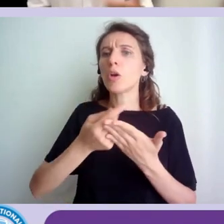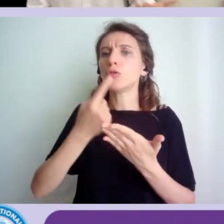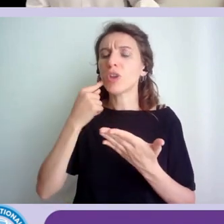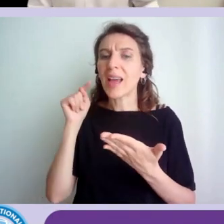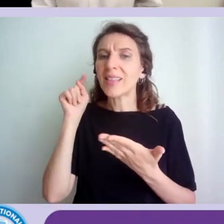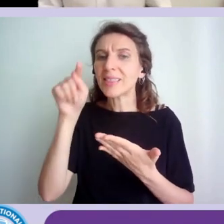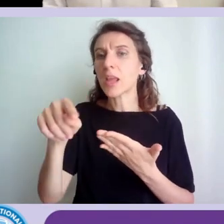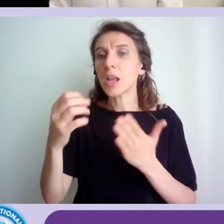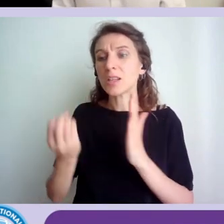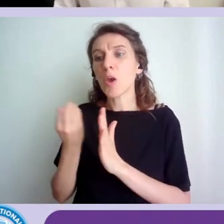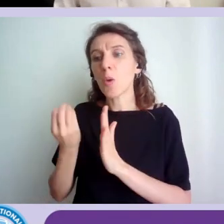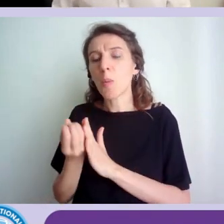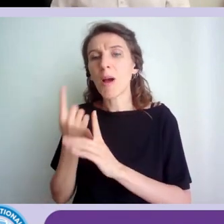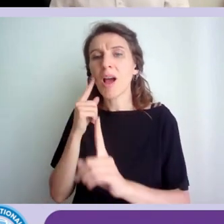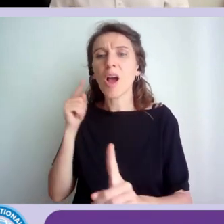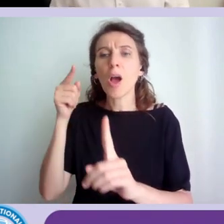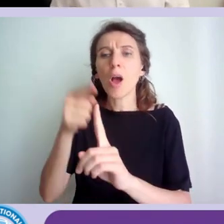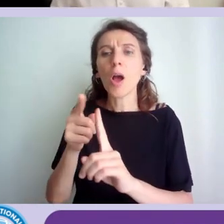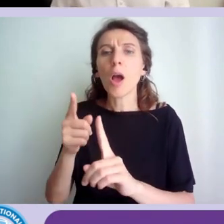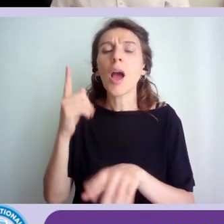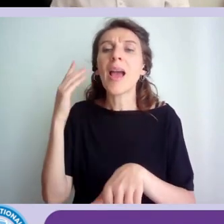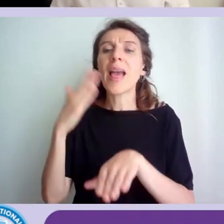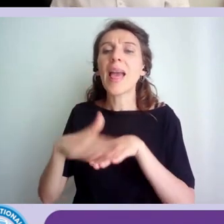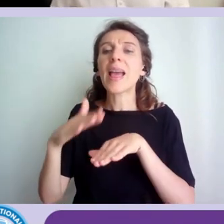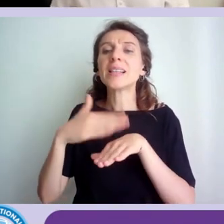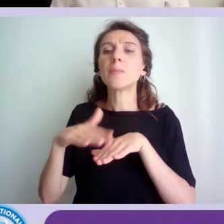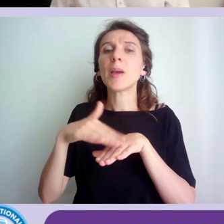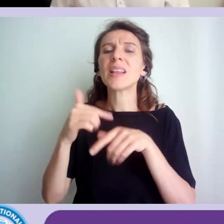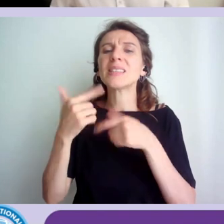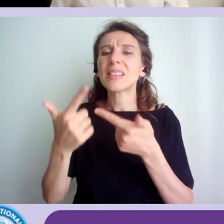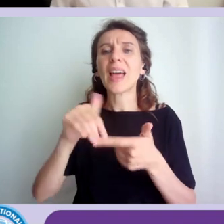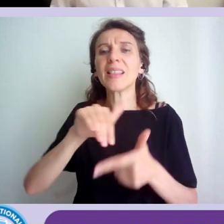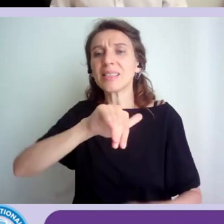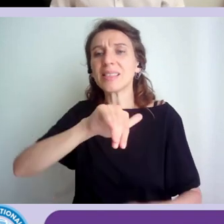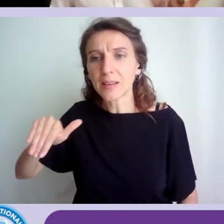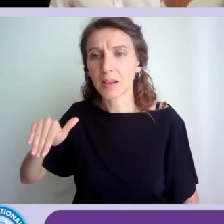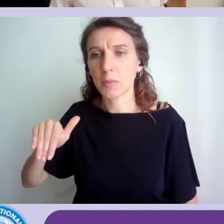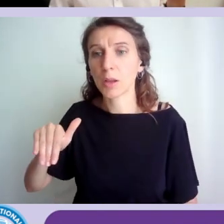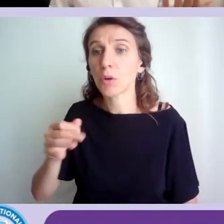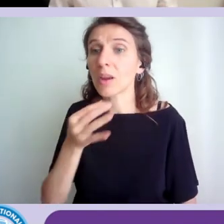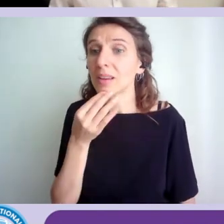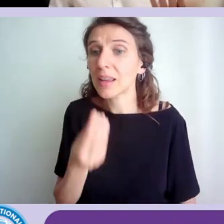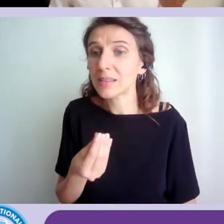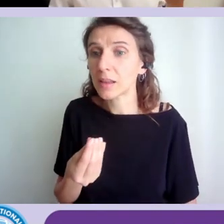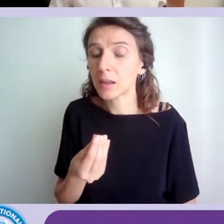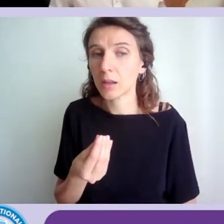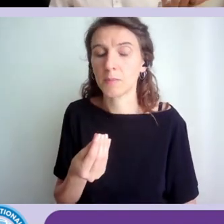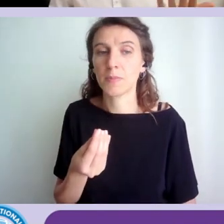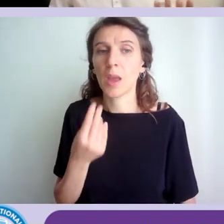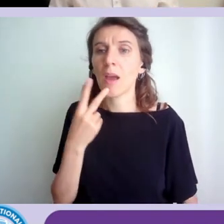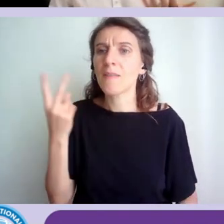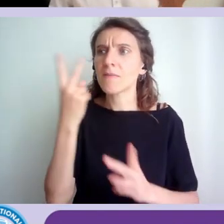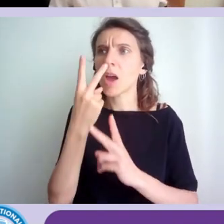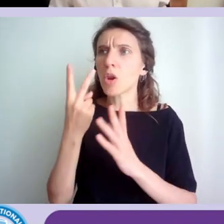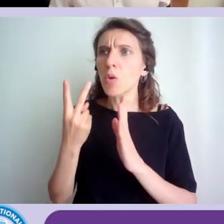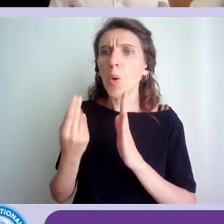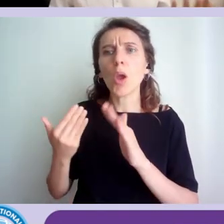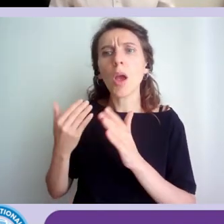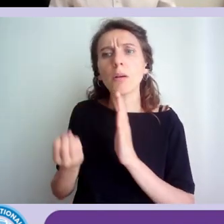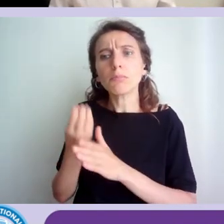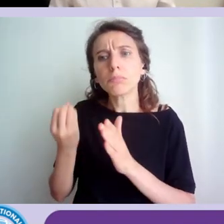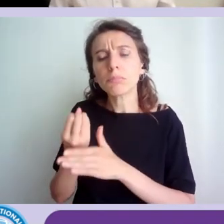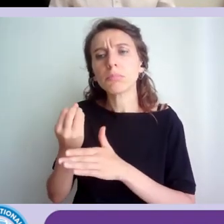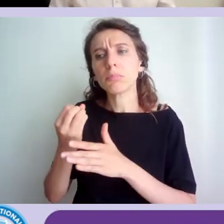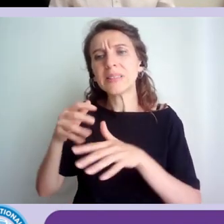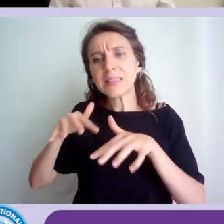implementando di fatto un'esperienza discriminatoria. Cioè anche se realizziamo dei sistemi che magari sono